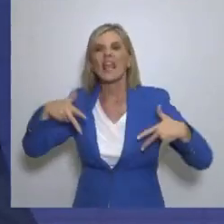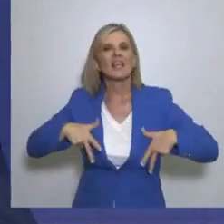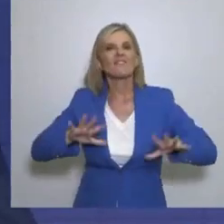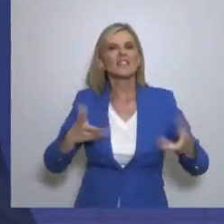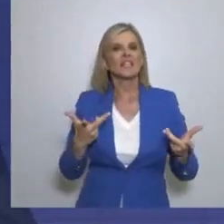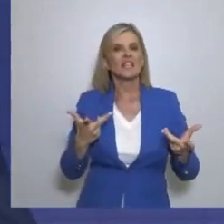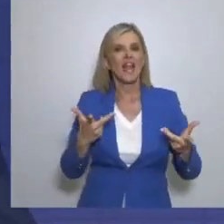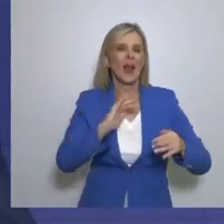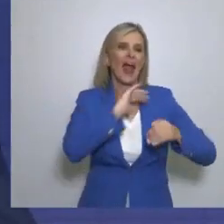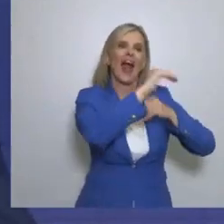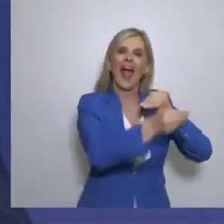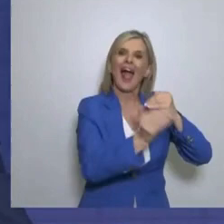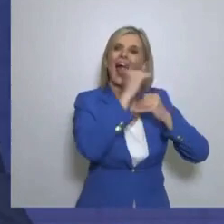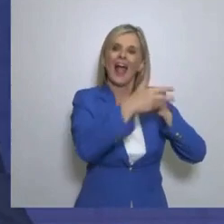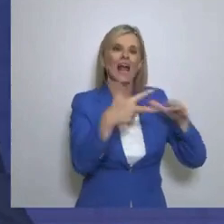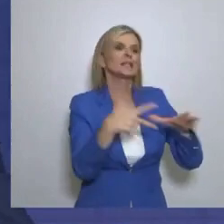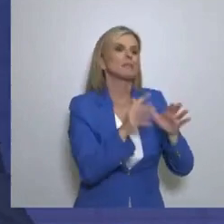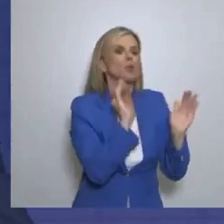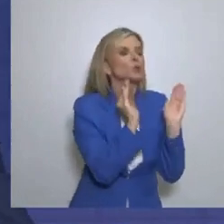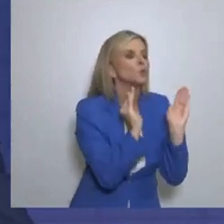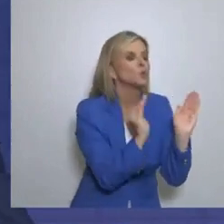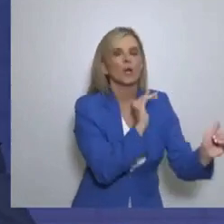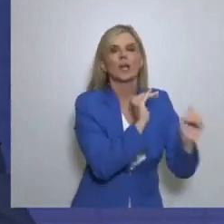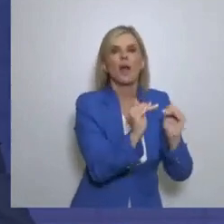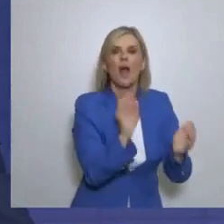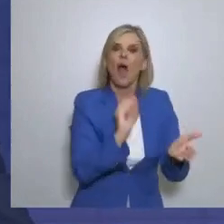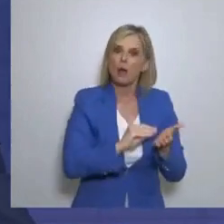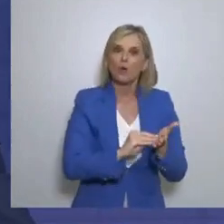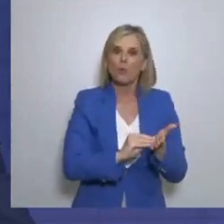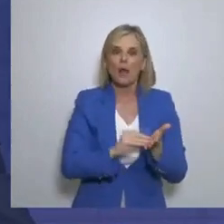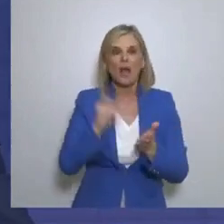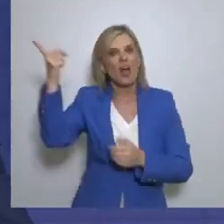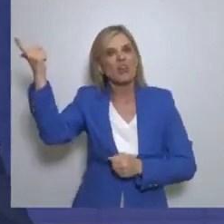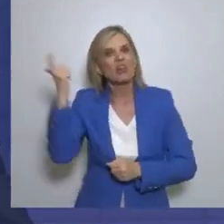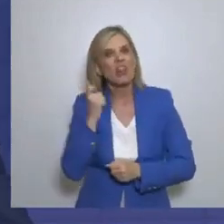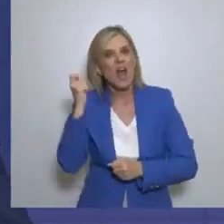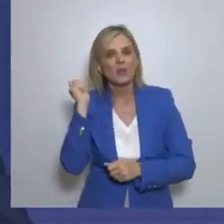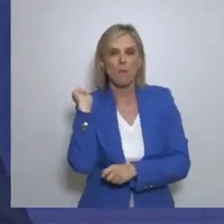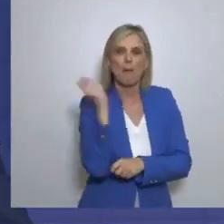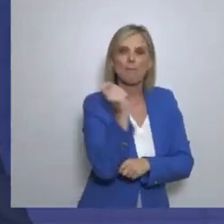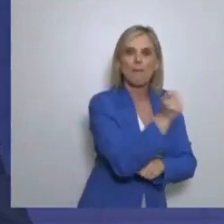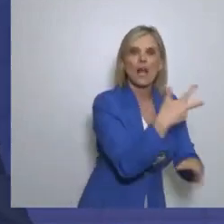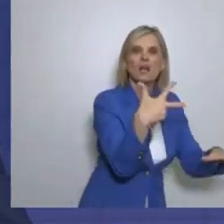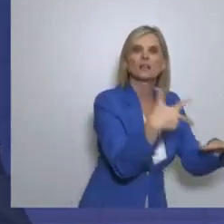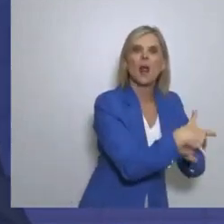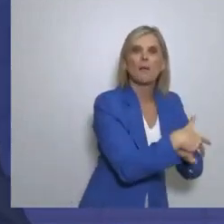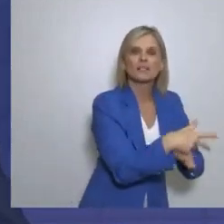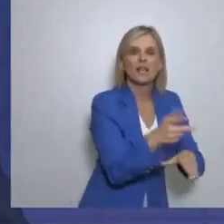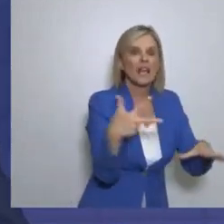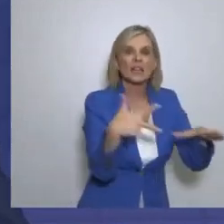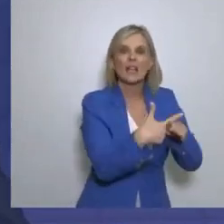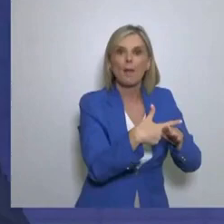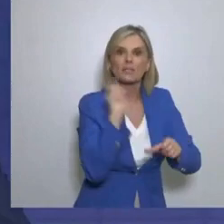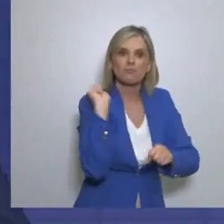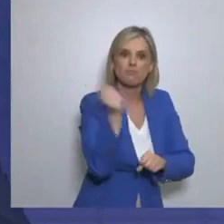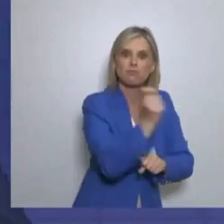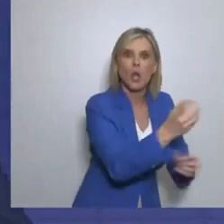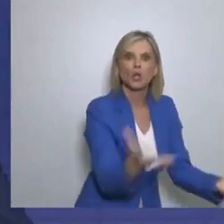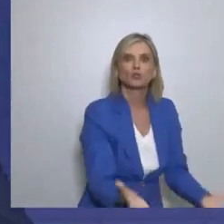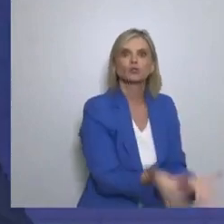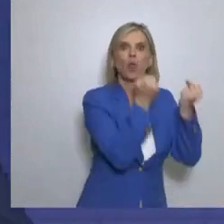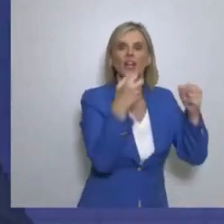τραπεζικά ιδρύματα Εγώ θα πω προσκυνήσαν ακόμα τα τραπεζικά ιδρύματα Τα οποία είναι όλα ξένο συμφερόντων Η